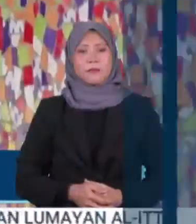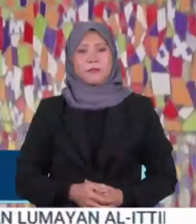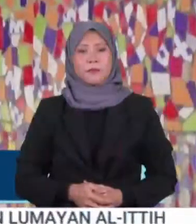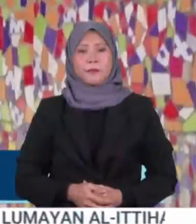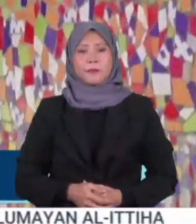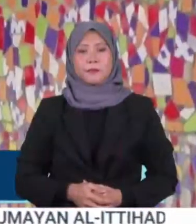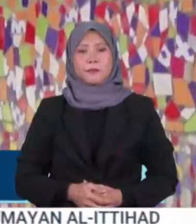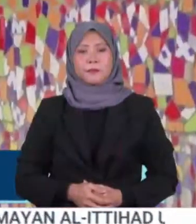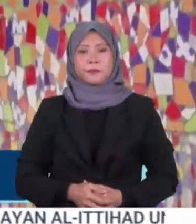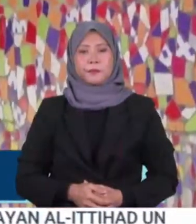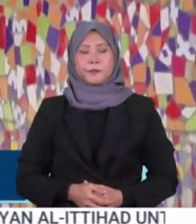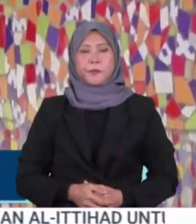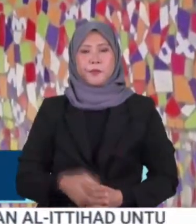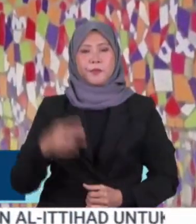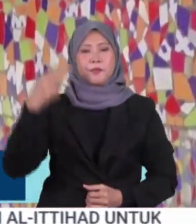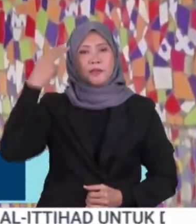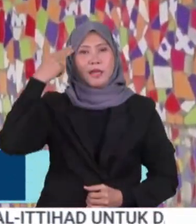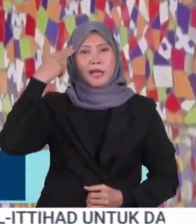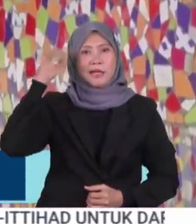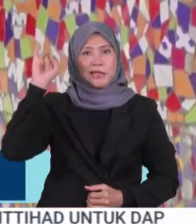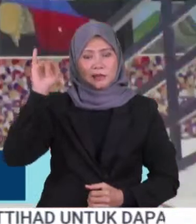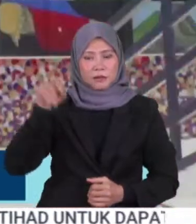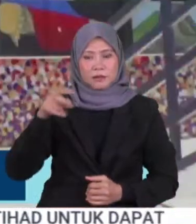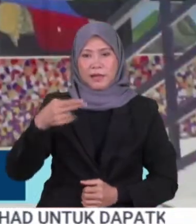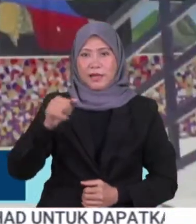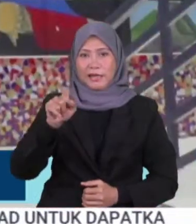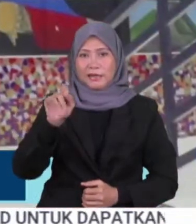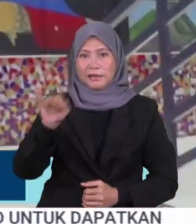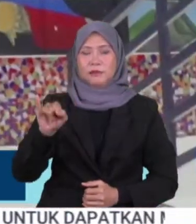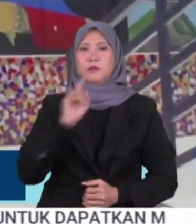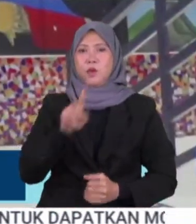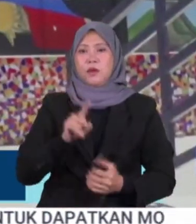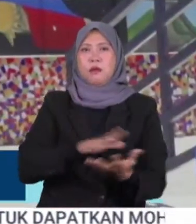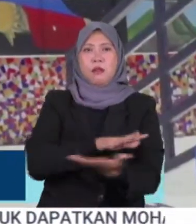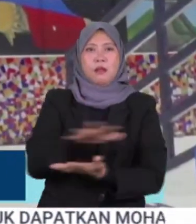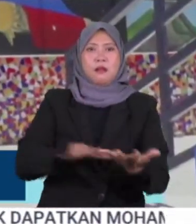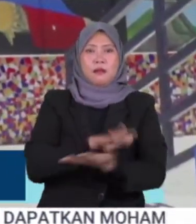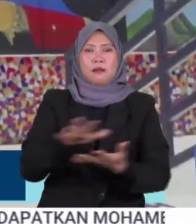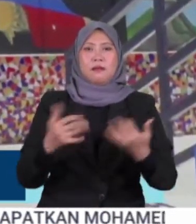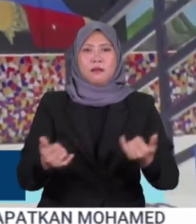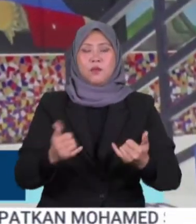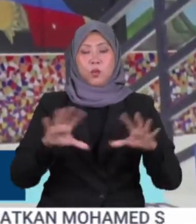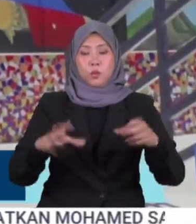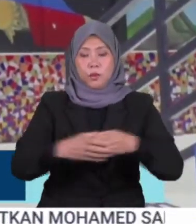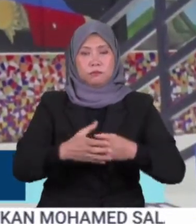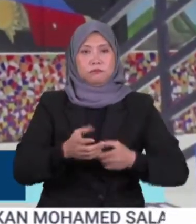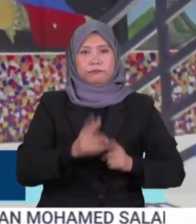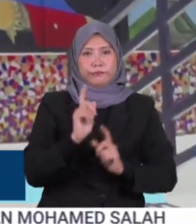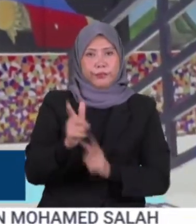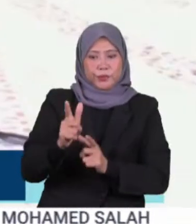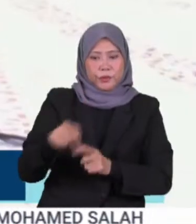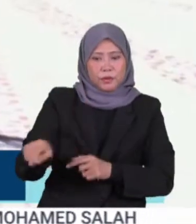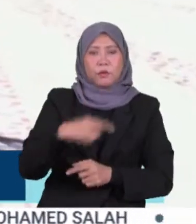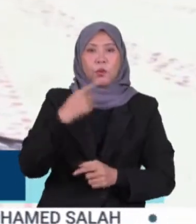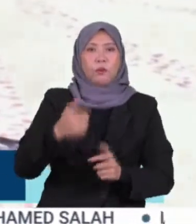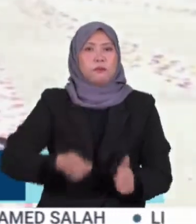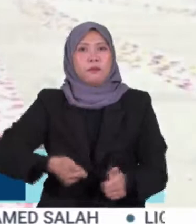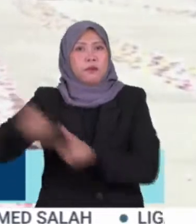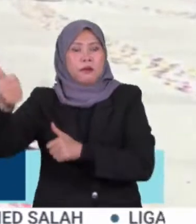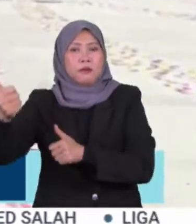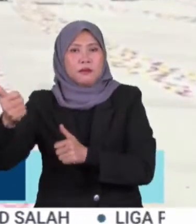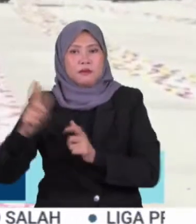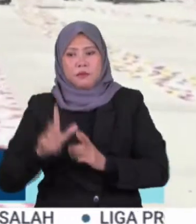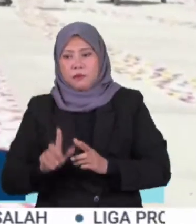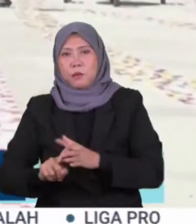Di Haiti, situasi kekacauan akibat serangan kumpulan bersenjata memaksa ribuan penduduk melarikan diri